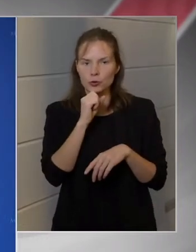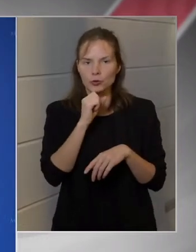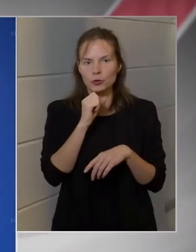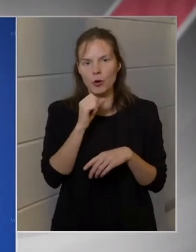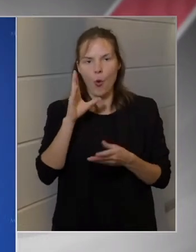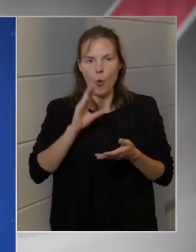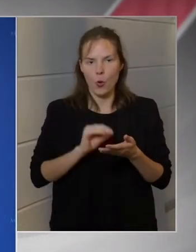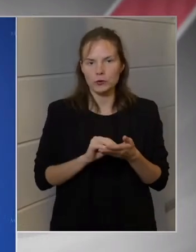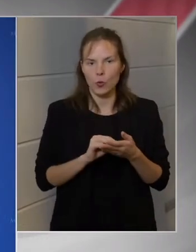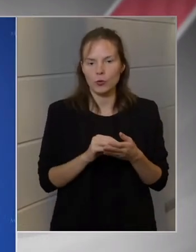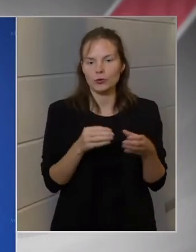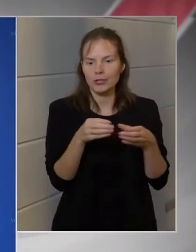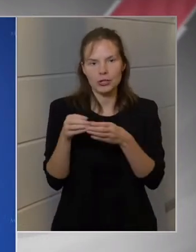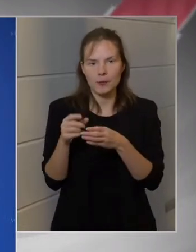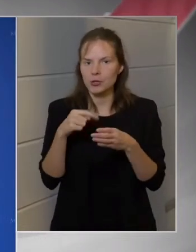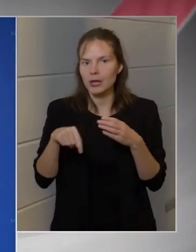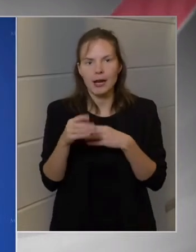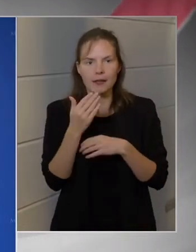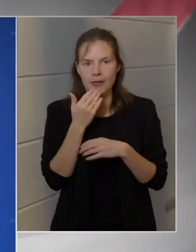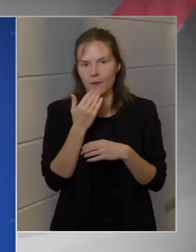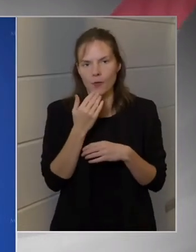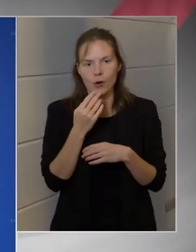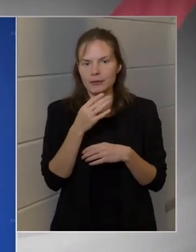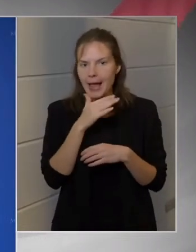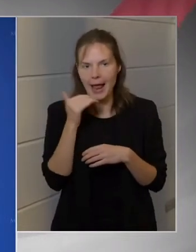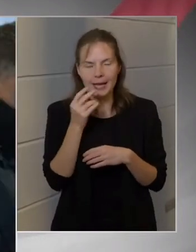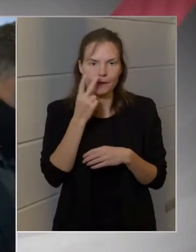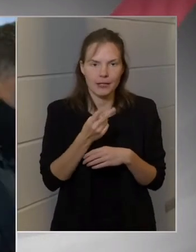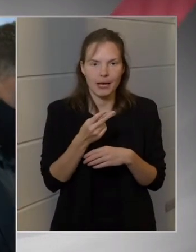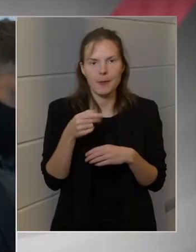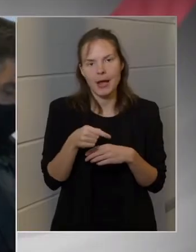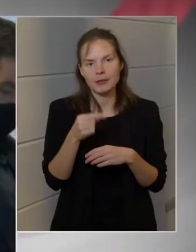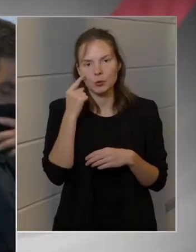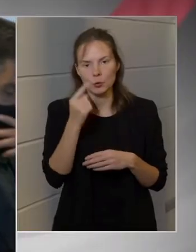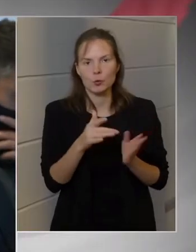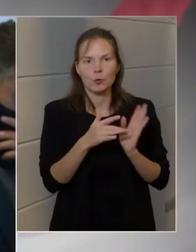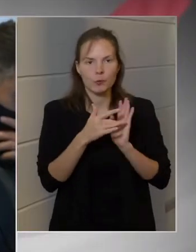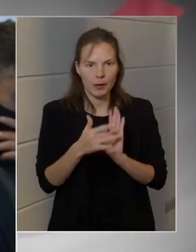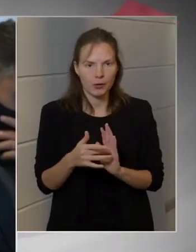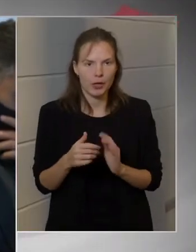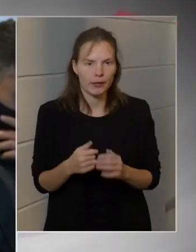élnek, nem kapnak kellő figyelmet. Ehhez tudtunk szerintem a magyar elnökséggel hozzájárulni.